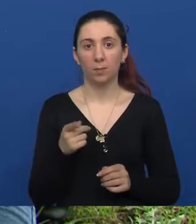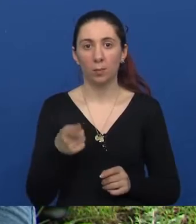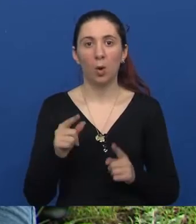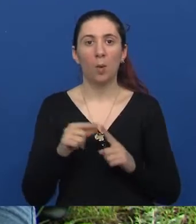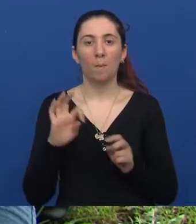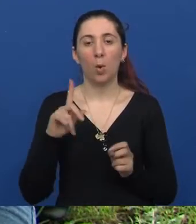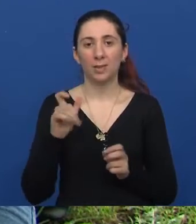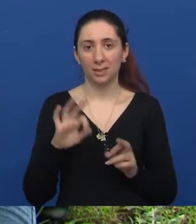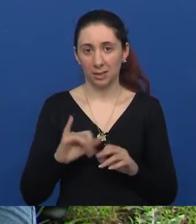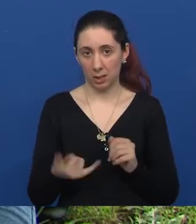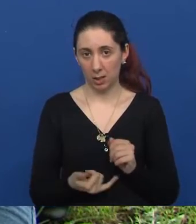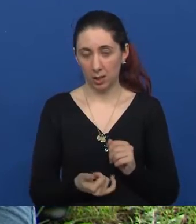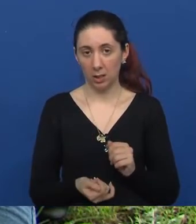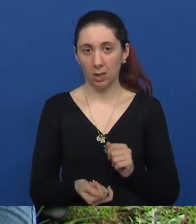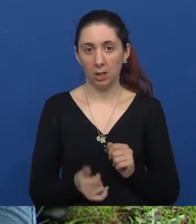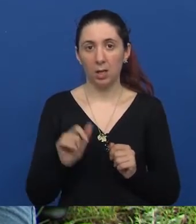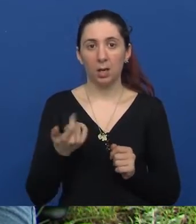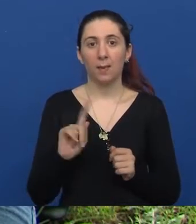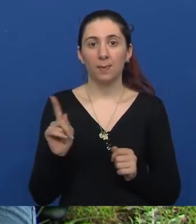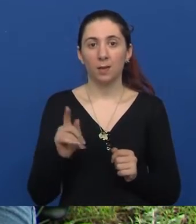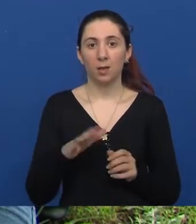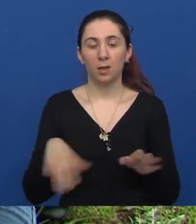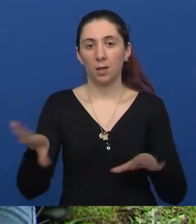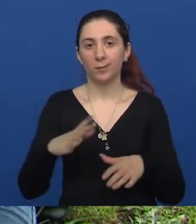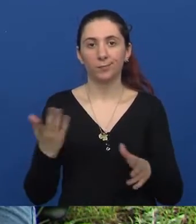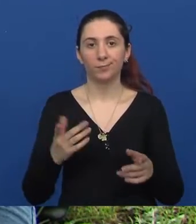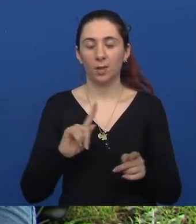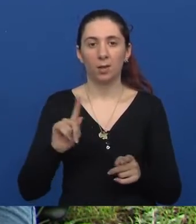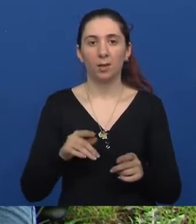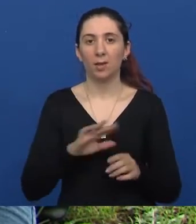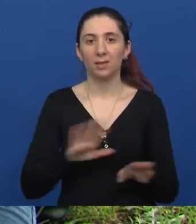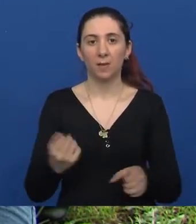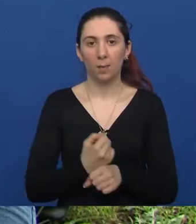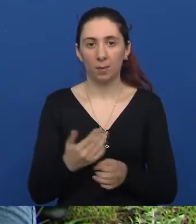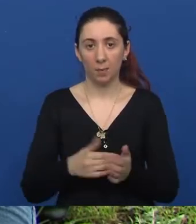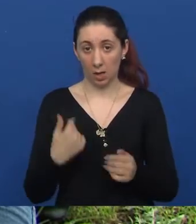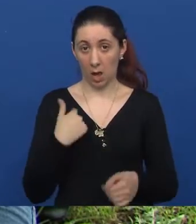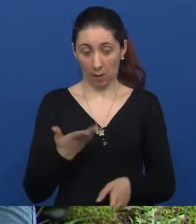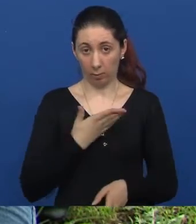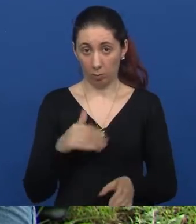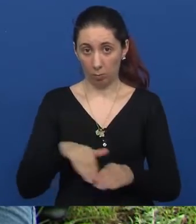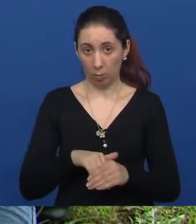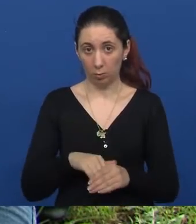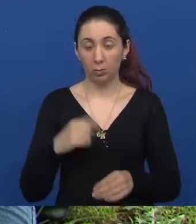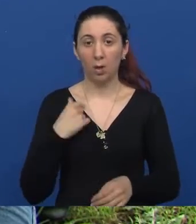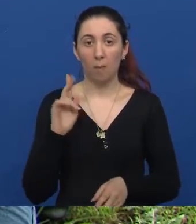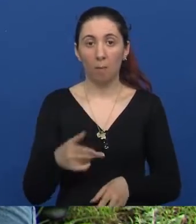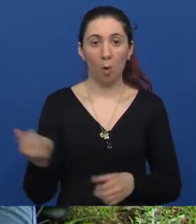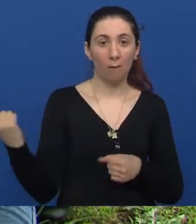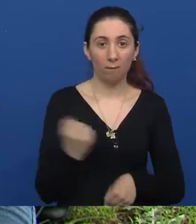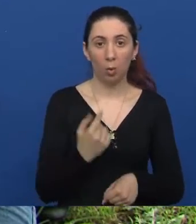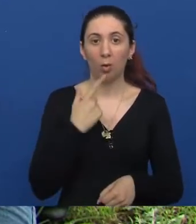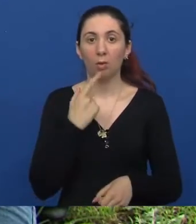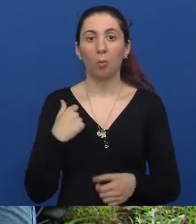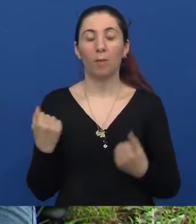poticaja jer jednostavno nije okoliš prilagođen. Znači, ja i da dobijem posao ja opet moram vuć nekog da